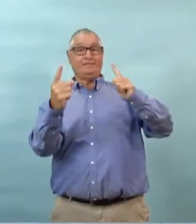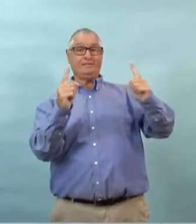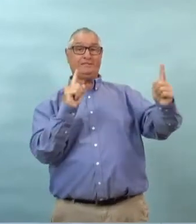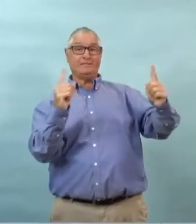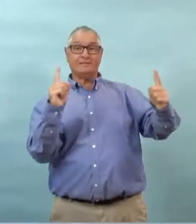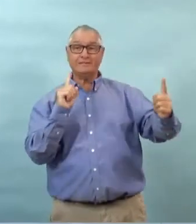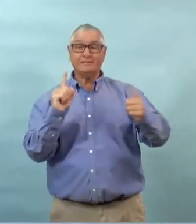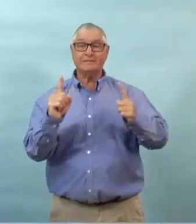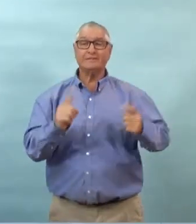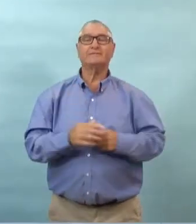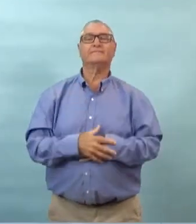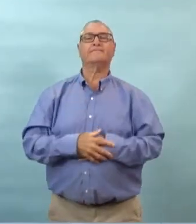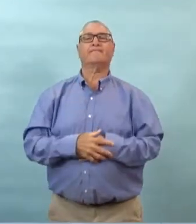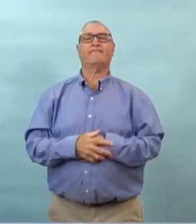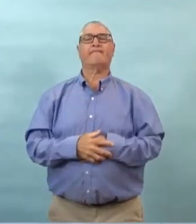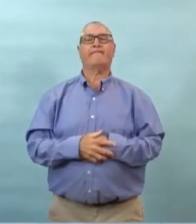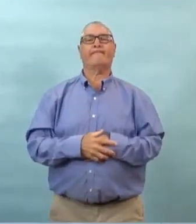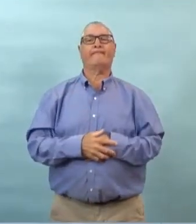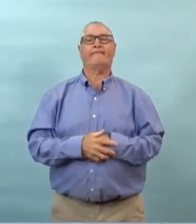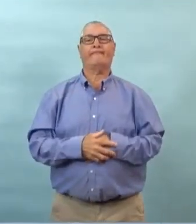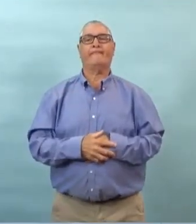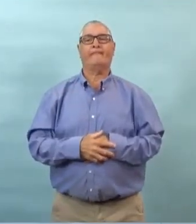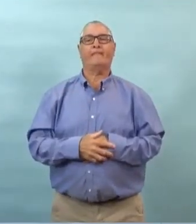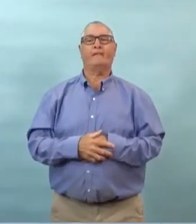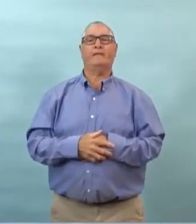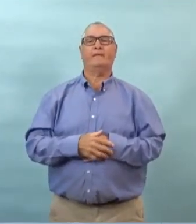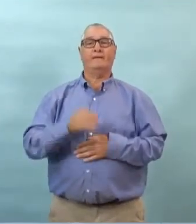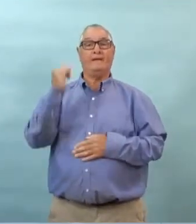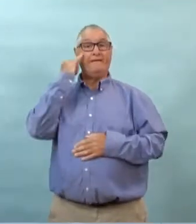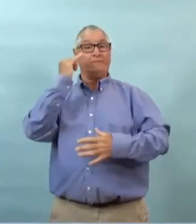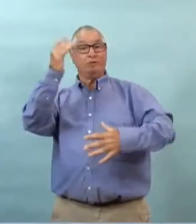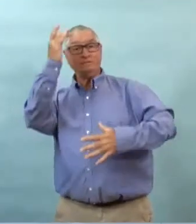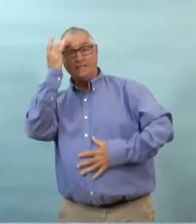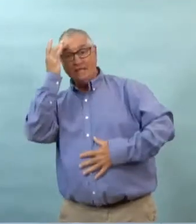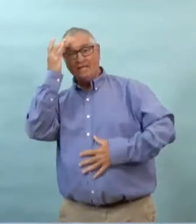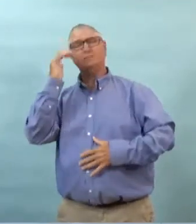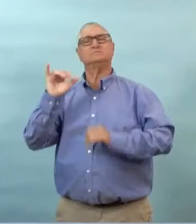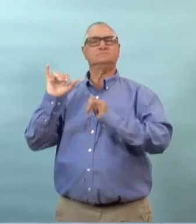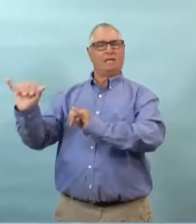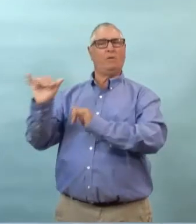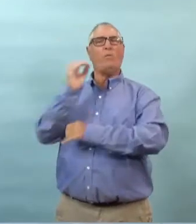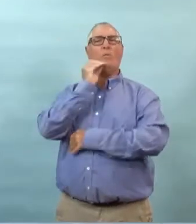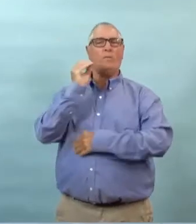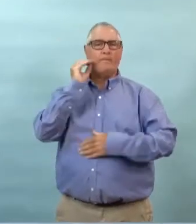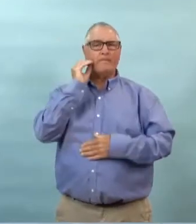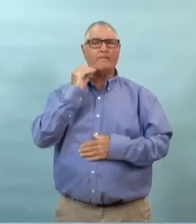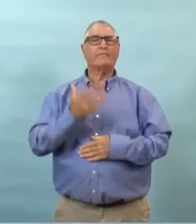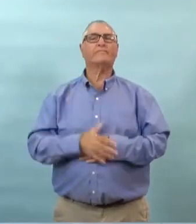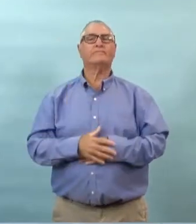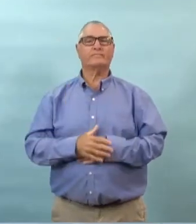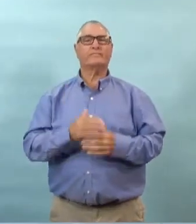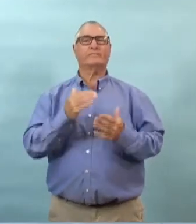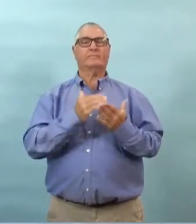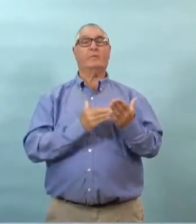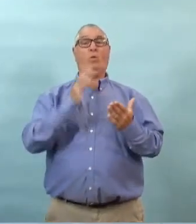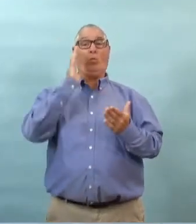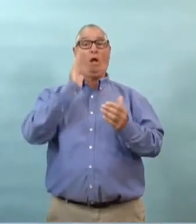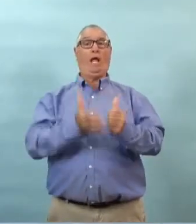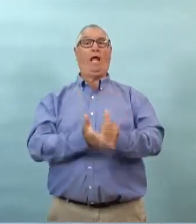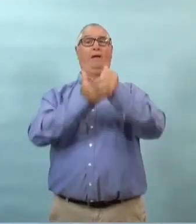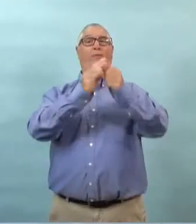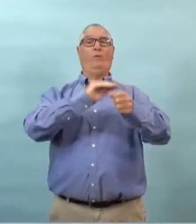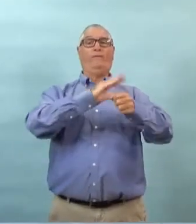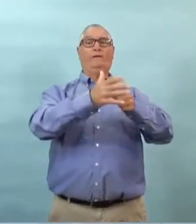mains fréquemment respecter la distance de deux mètres des autres pratiquer cette hygiène des mains en tout temps rester à la maison quand on est